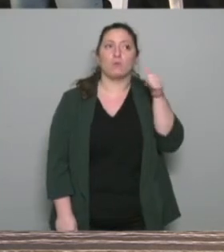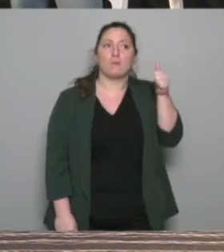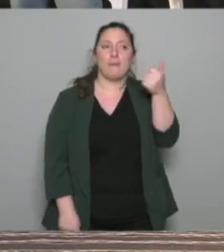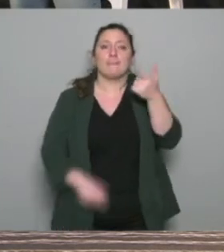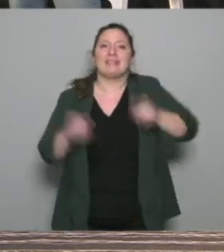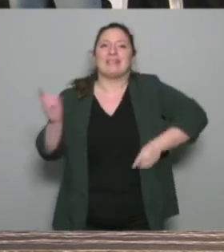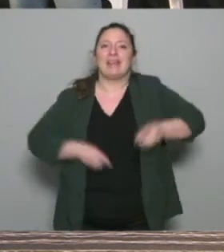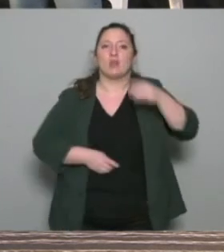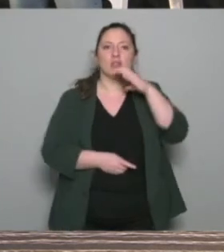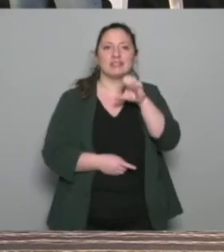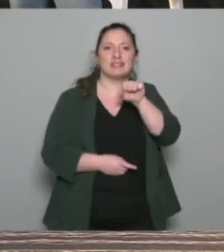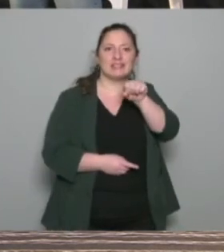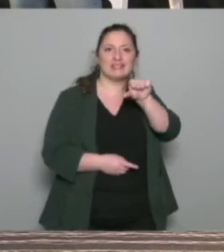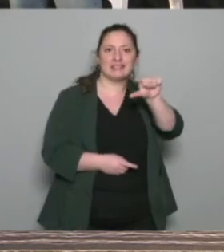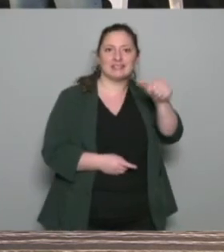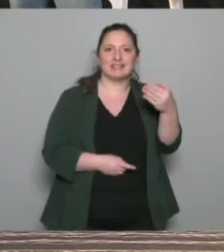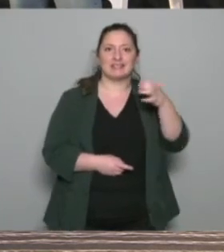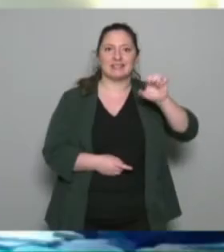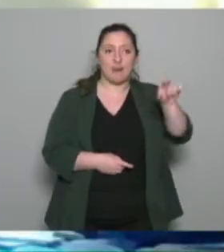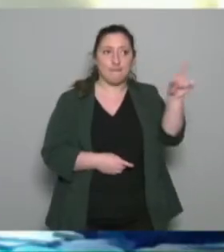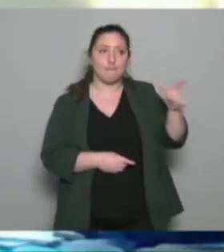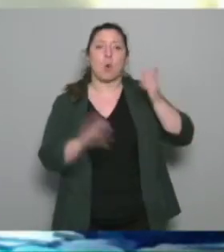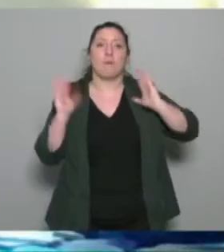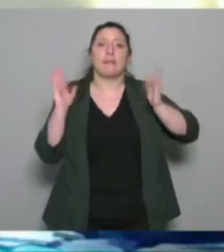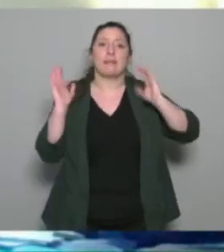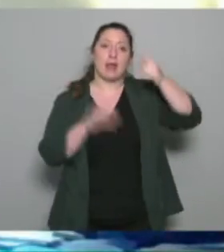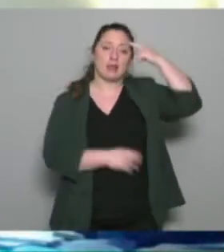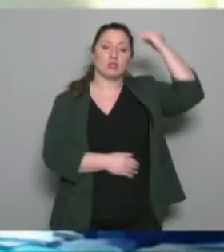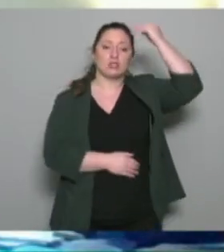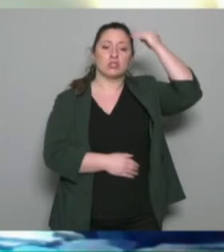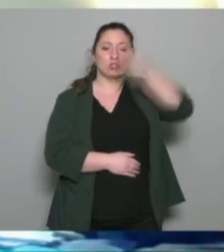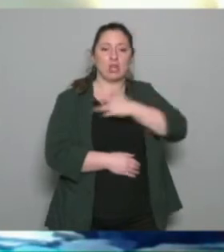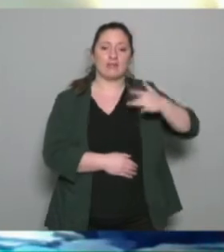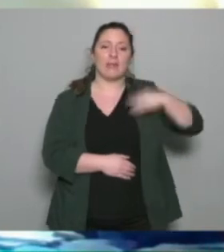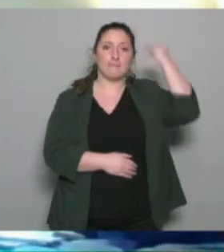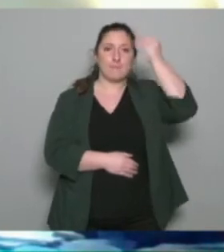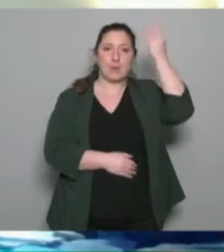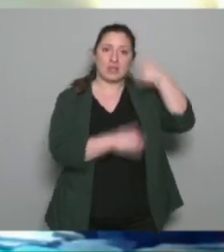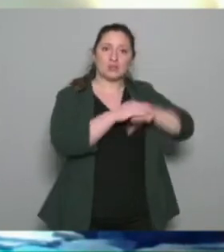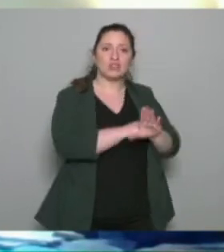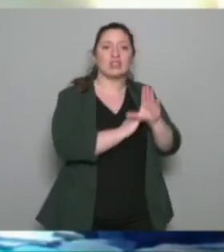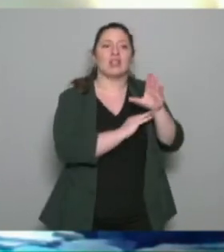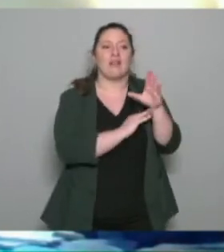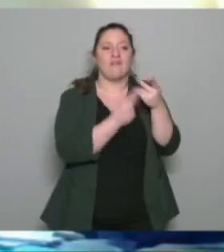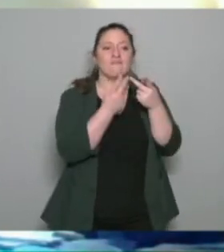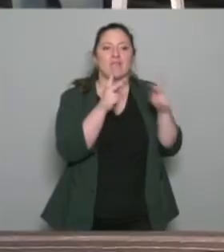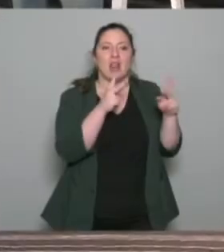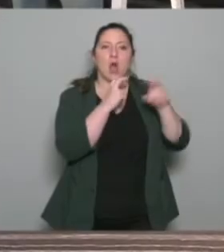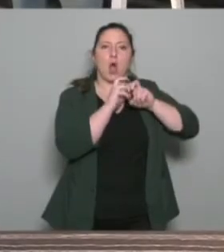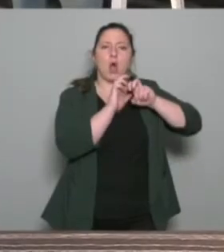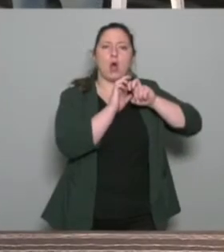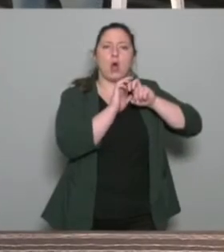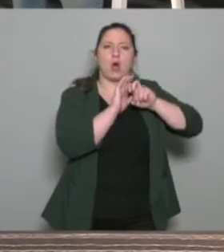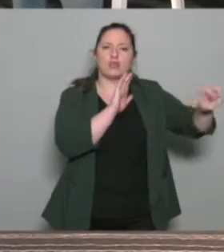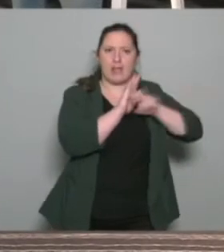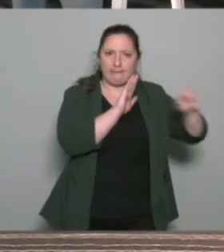un hôpital de santé mentale qui est situé à Angers, qui a embauché des éducateurs sportifs dans son service. Et puis, nous